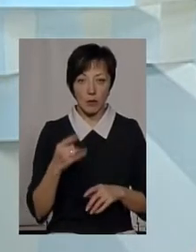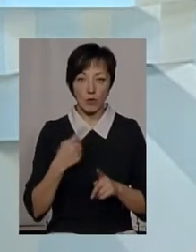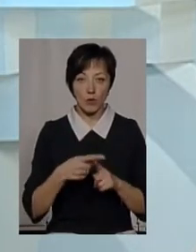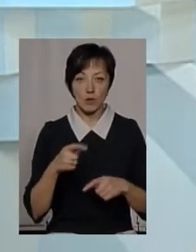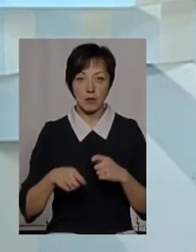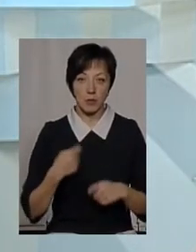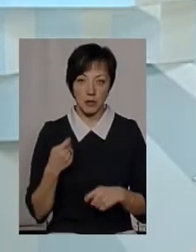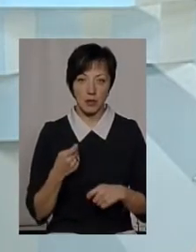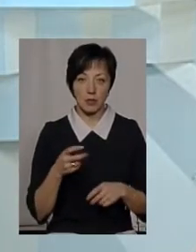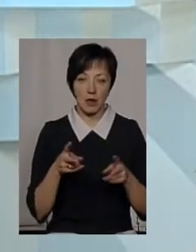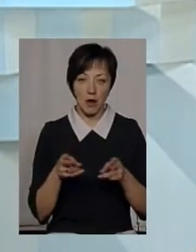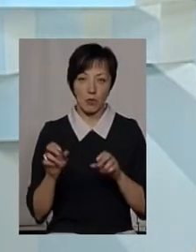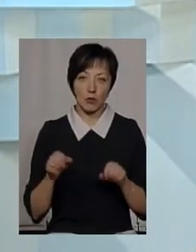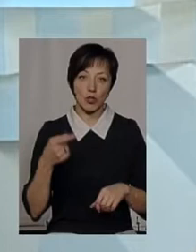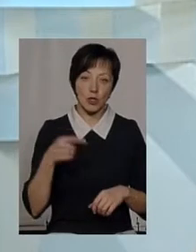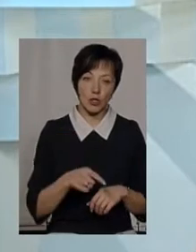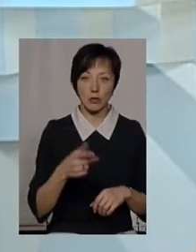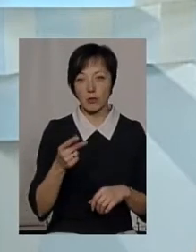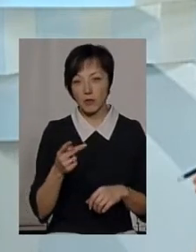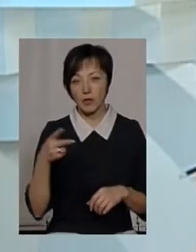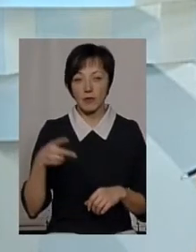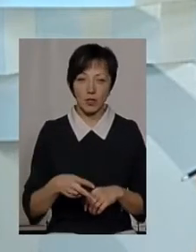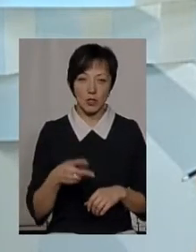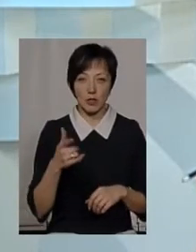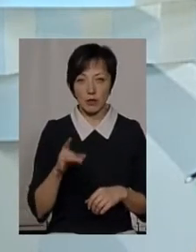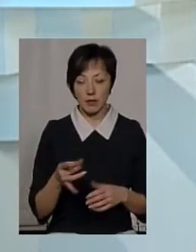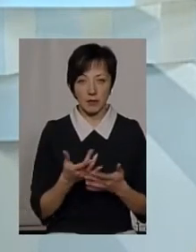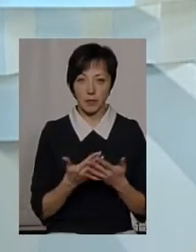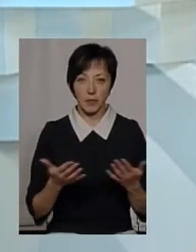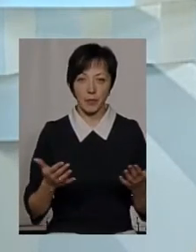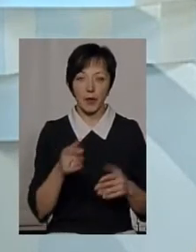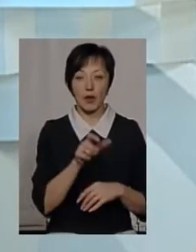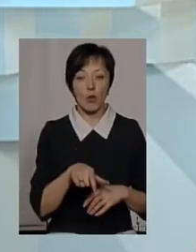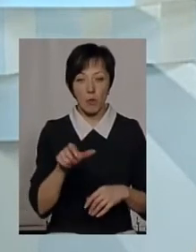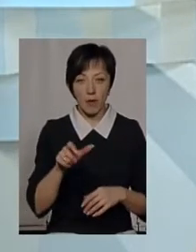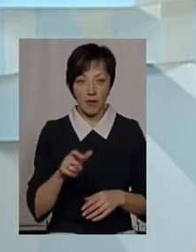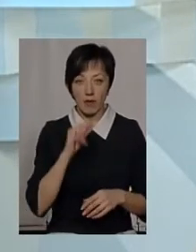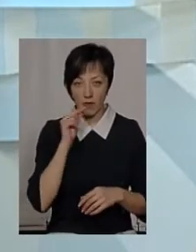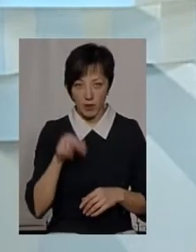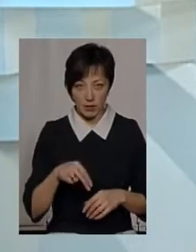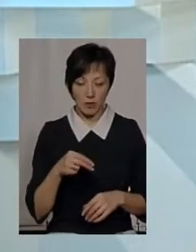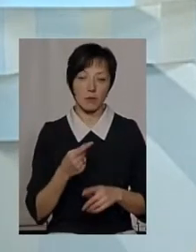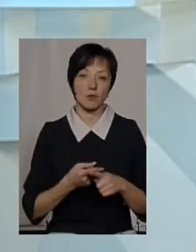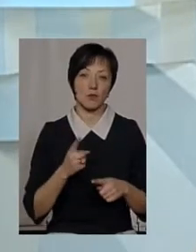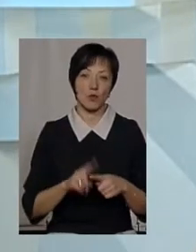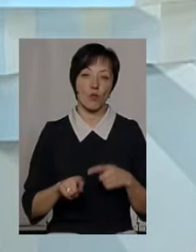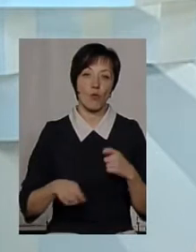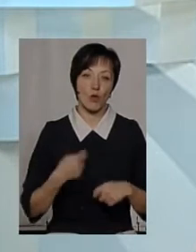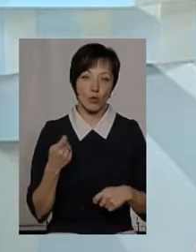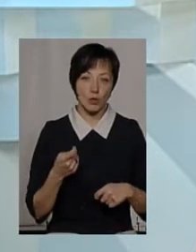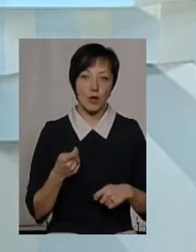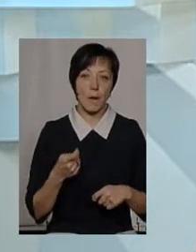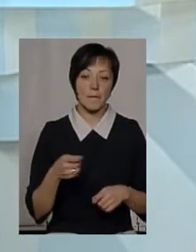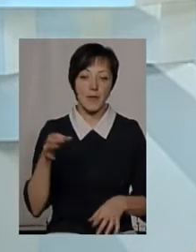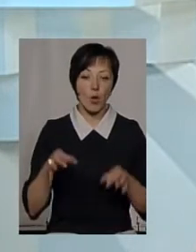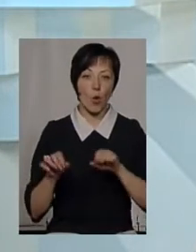плюс збитки за раків. Це може бути тисяча, півтора, дві тисячі гривень. Громадянин, який винен в порушенні